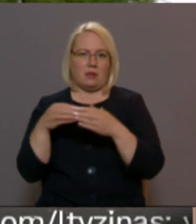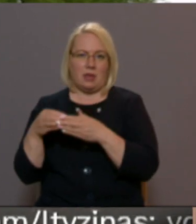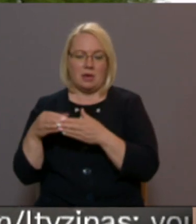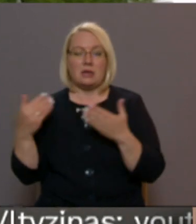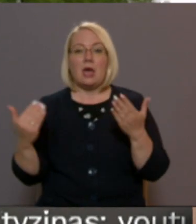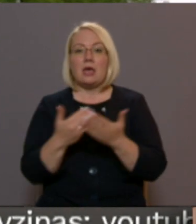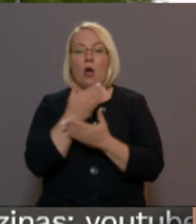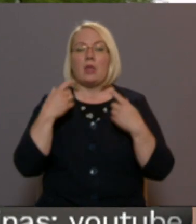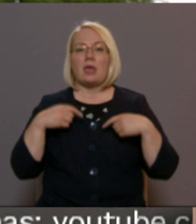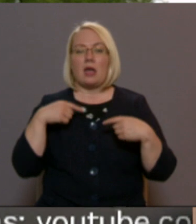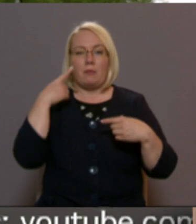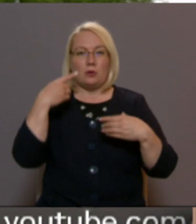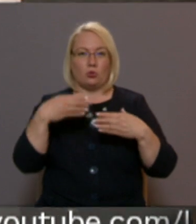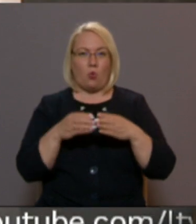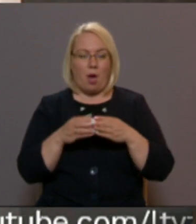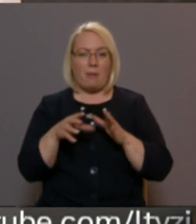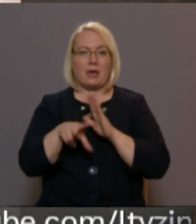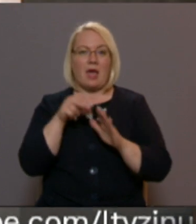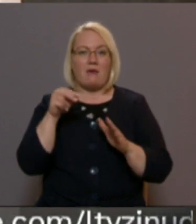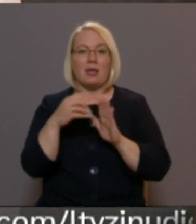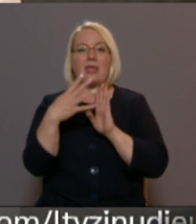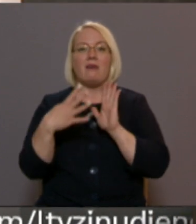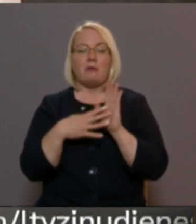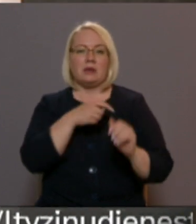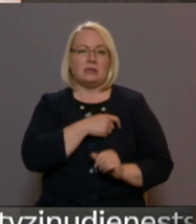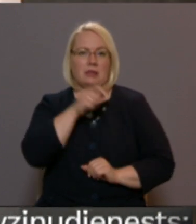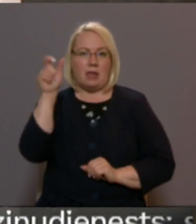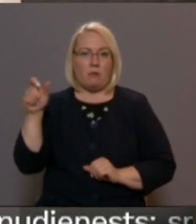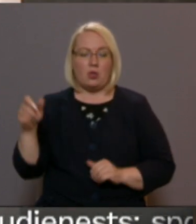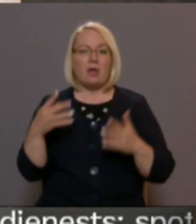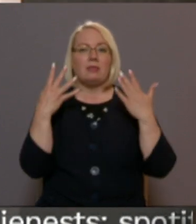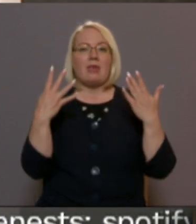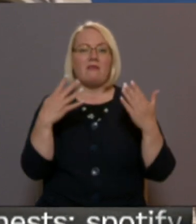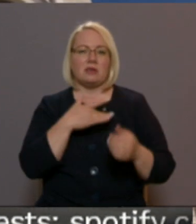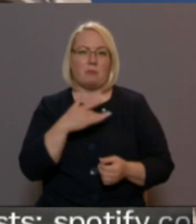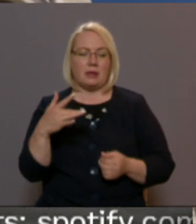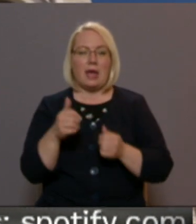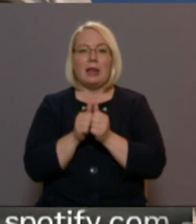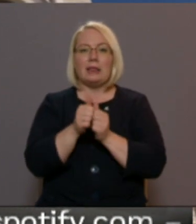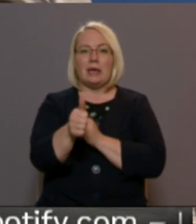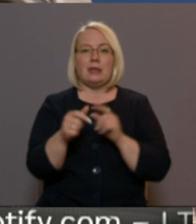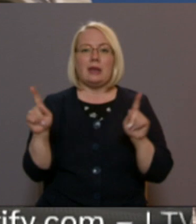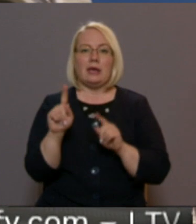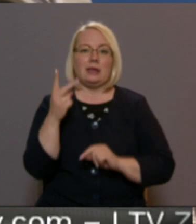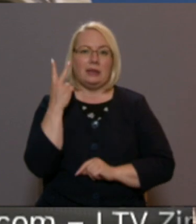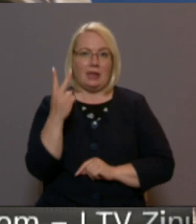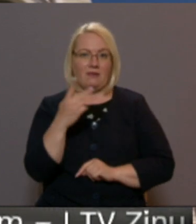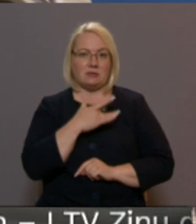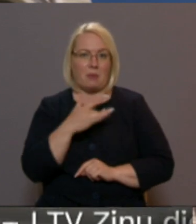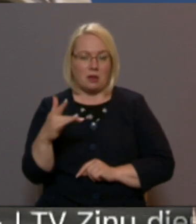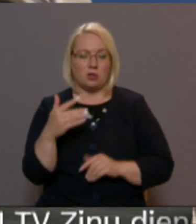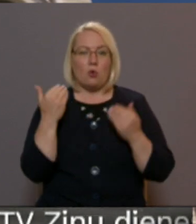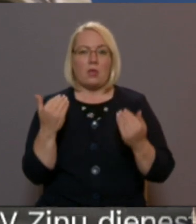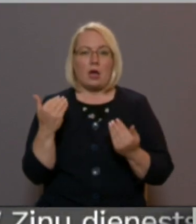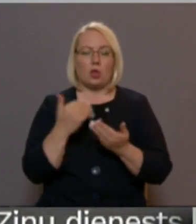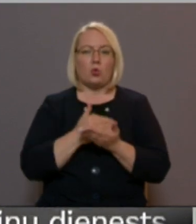Jākapils novada domē ievēlēti 19 deputāti no deviņiem sarakstiem. Līderējošās partijas ir divas un šobrīd deputātu